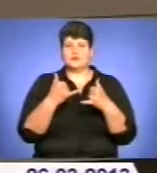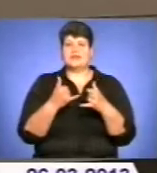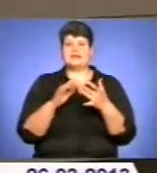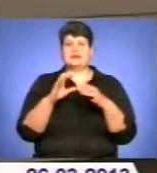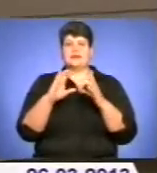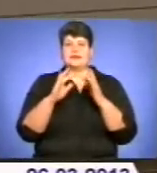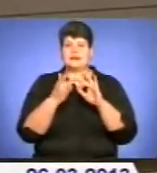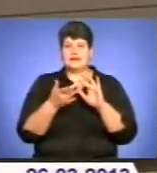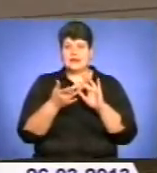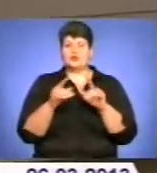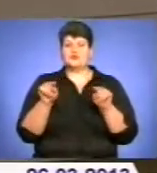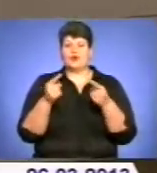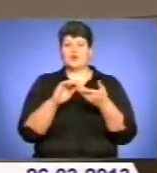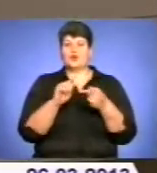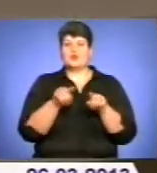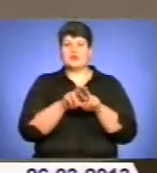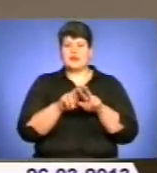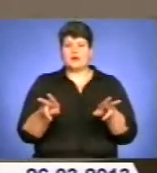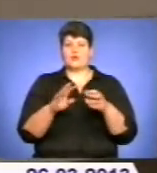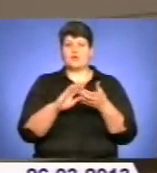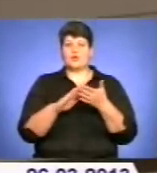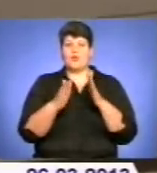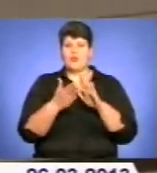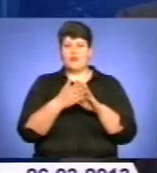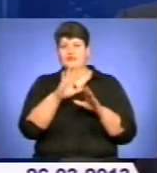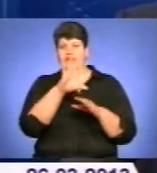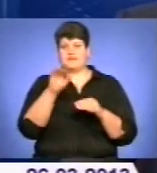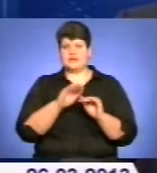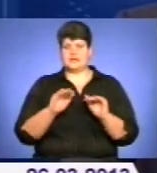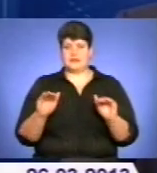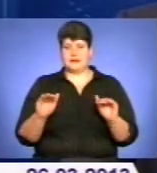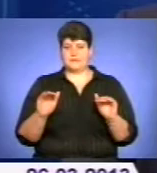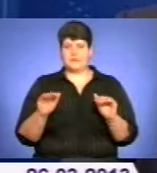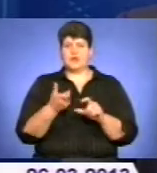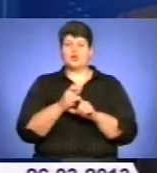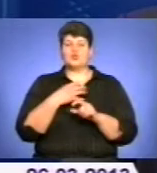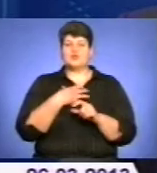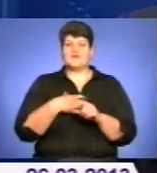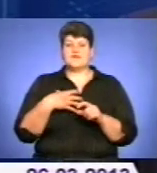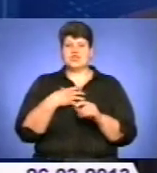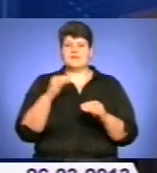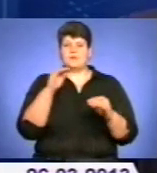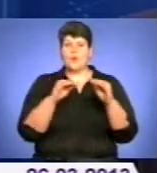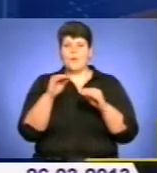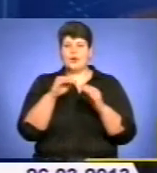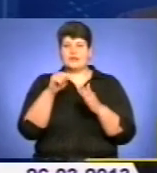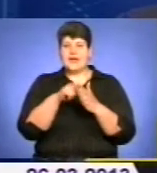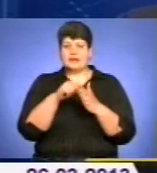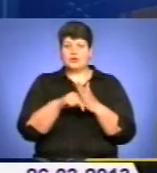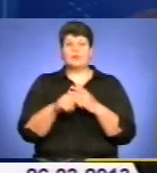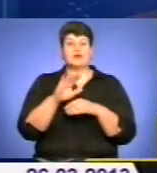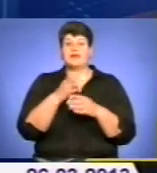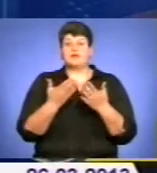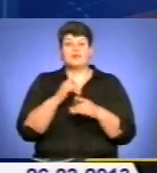ресурсів та створить однакові умови для освіти усіх, без винятку школярів. Дуже важливим компонентом, якщо не ключовим,